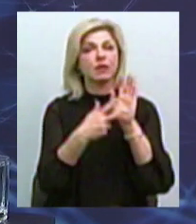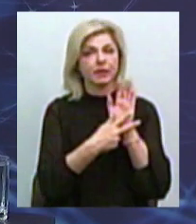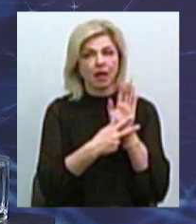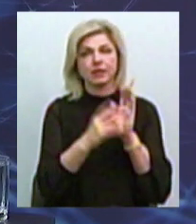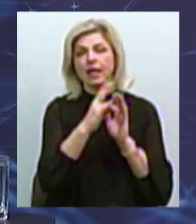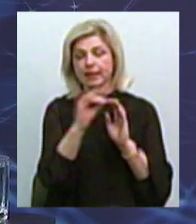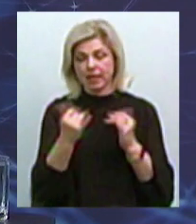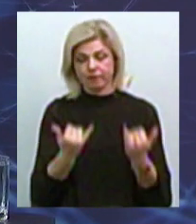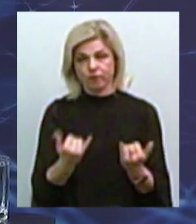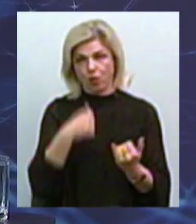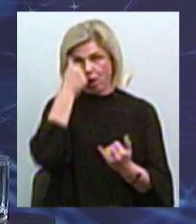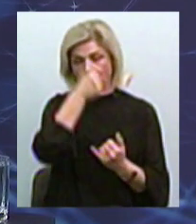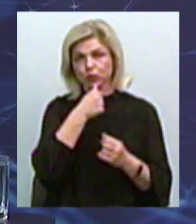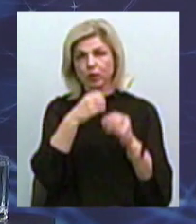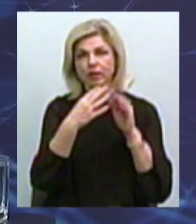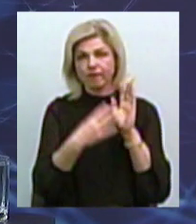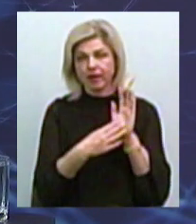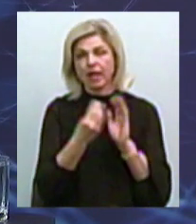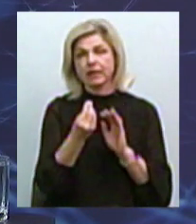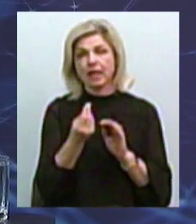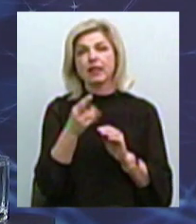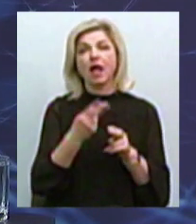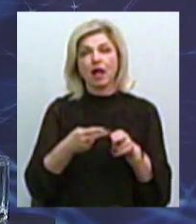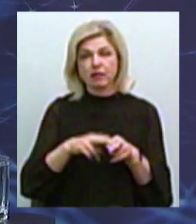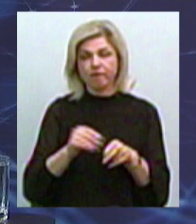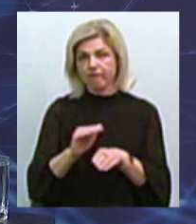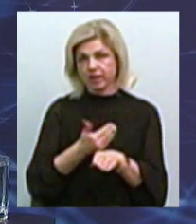текущем року для цього не було.